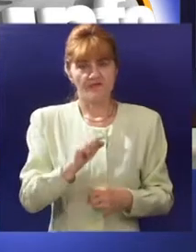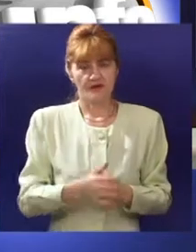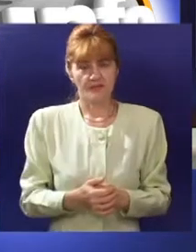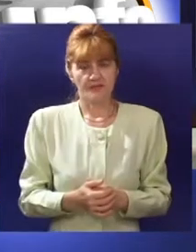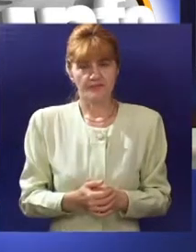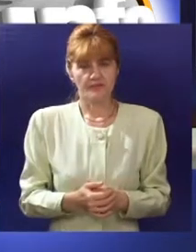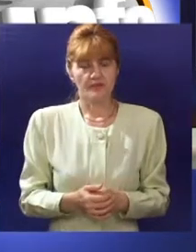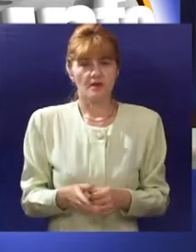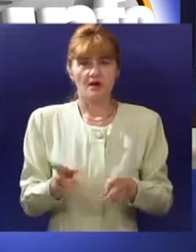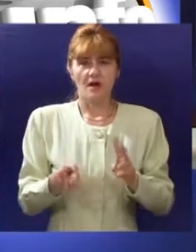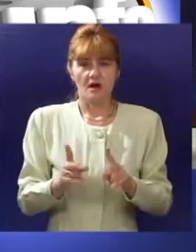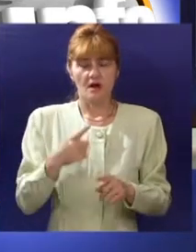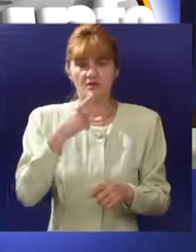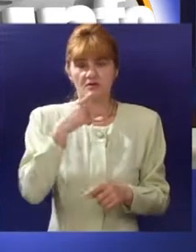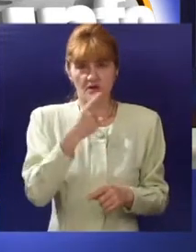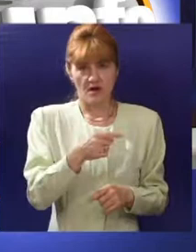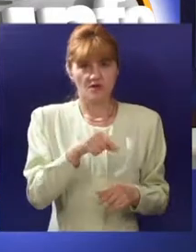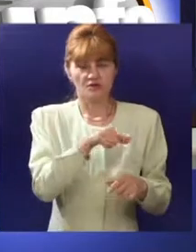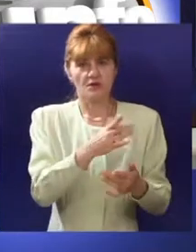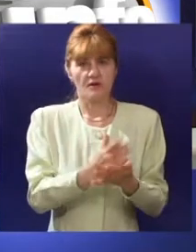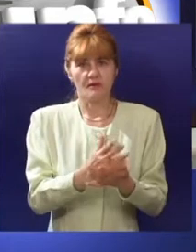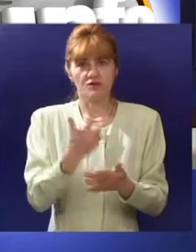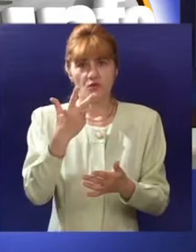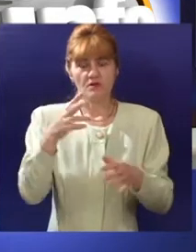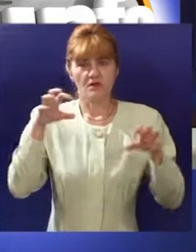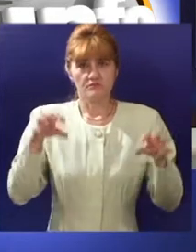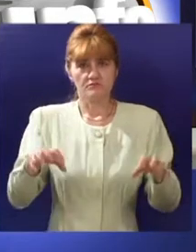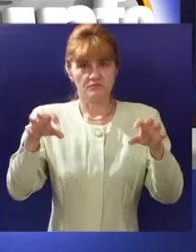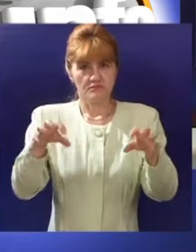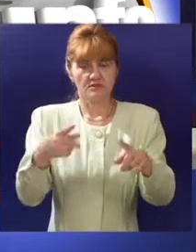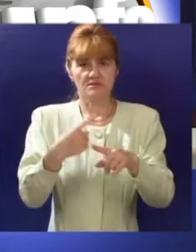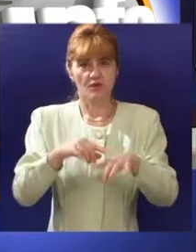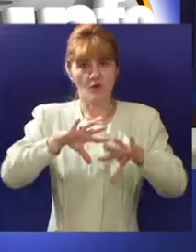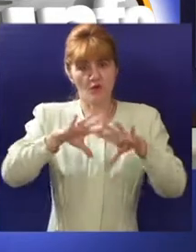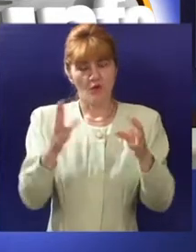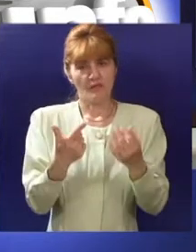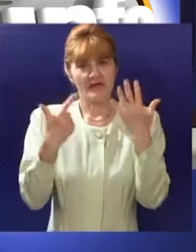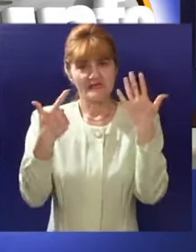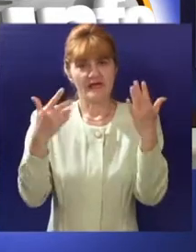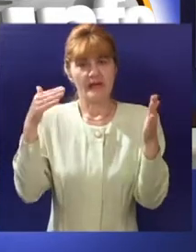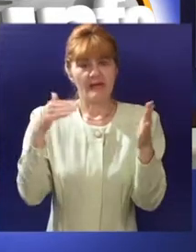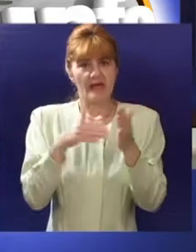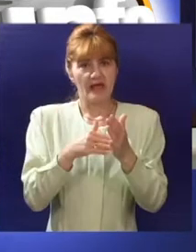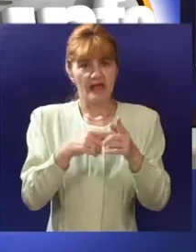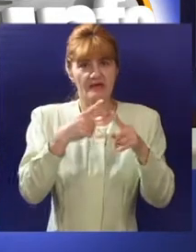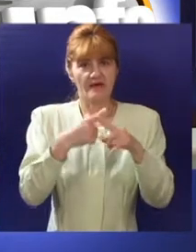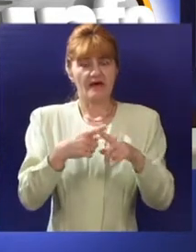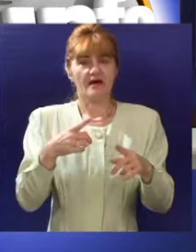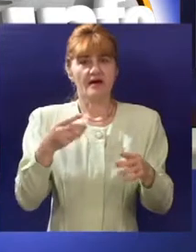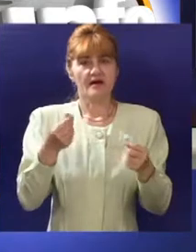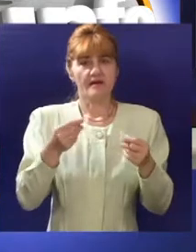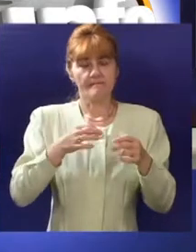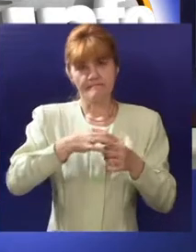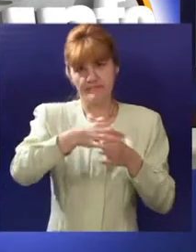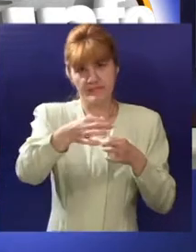EPS Siemens danu u Subotici. Kako je precizirano, investiraće se u tri manje hale, ukupne površine 7000 kvadrata, gde će se